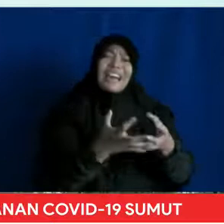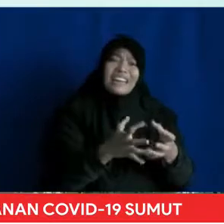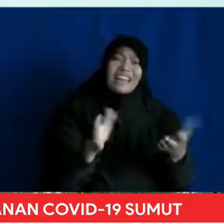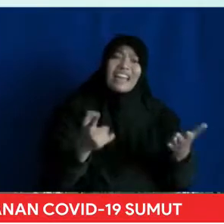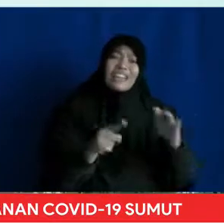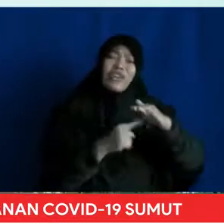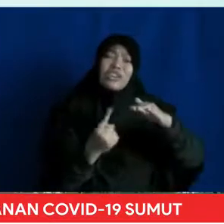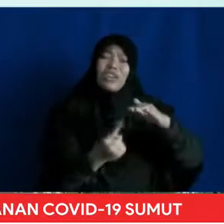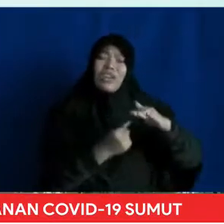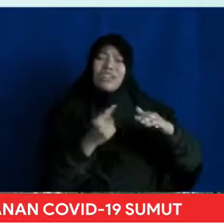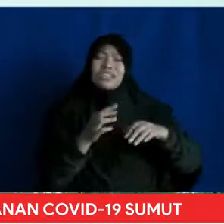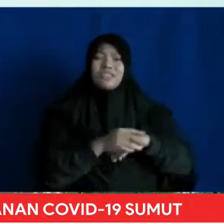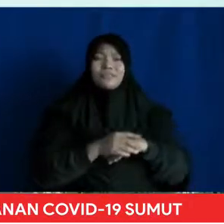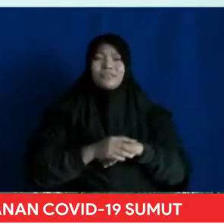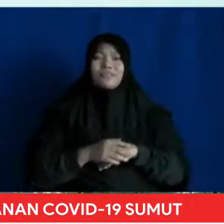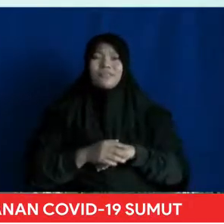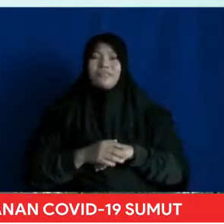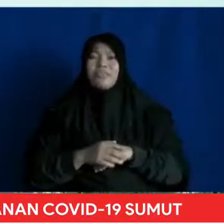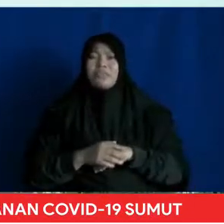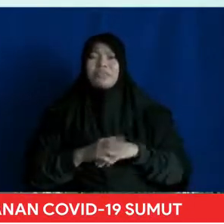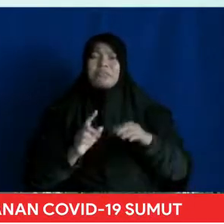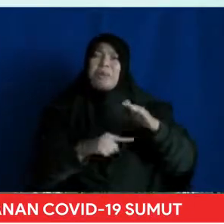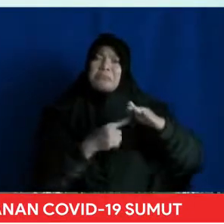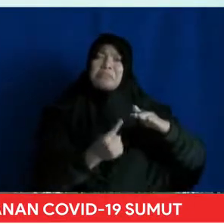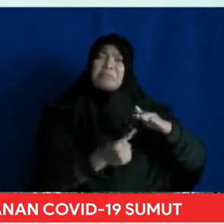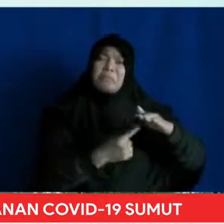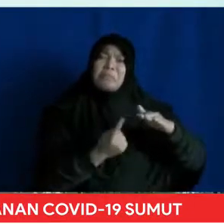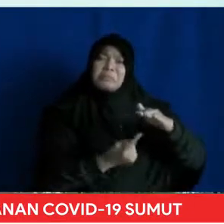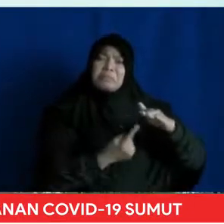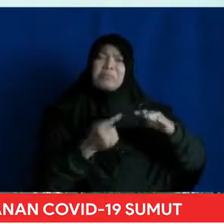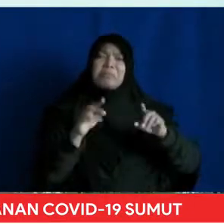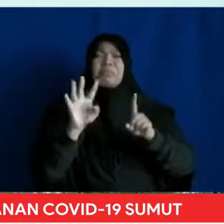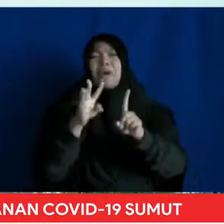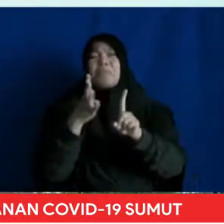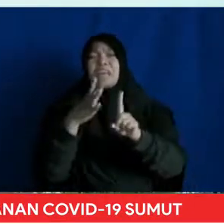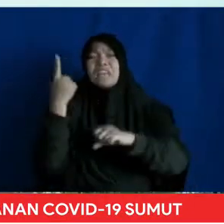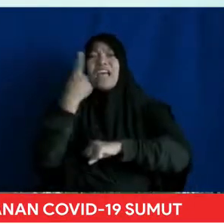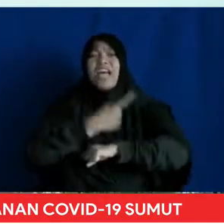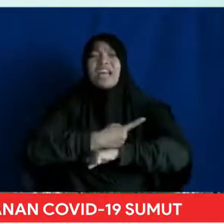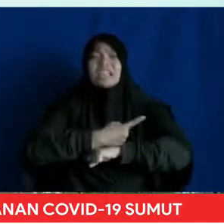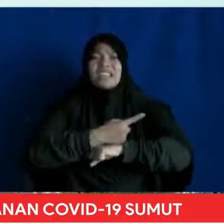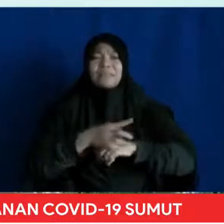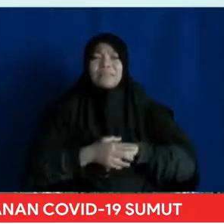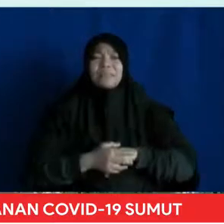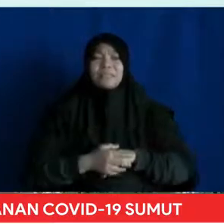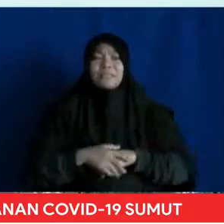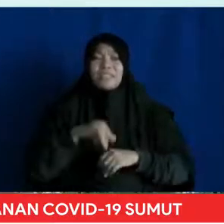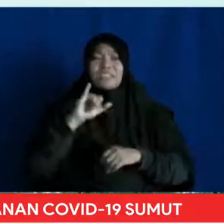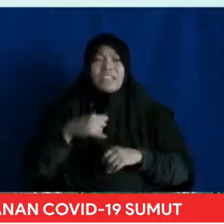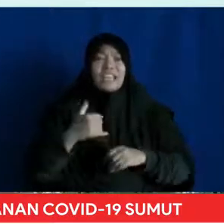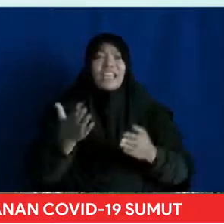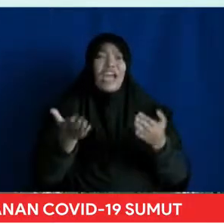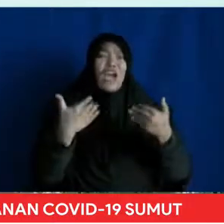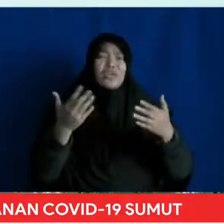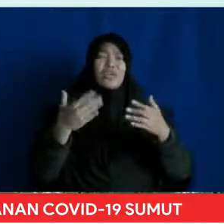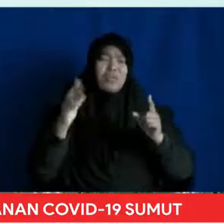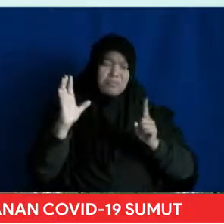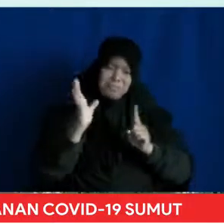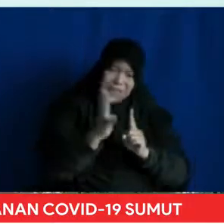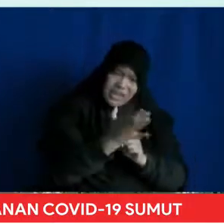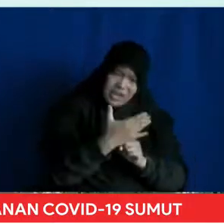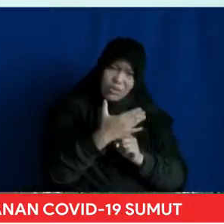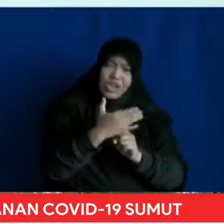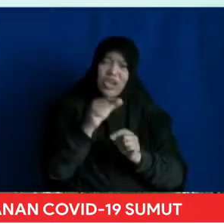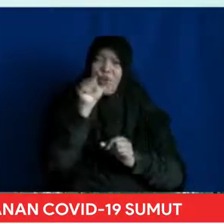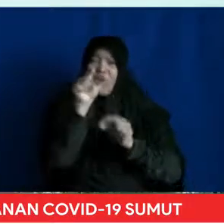Kecuali hanya karantina 14 hari di kampung halaman sendiri Oleh karena itu Marilah kita lindungi kampung halaman